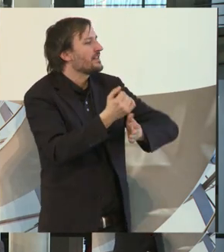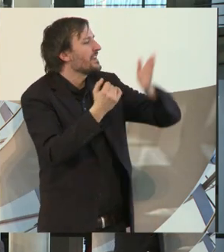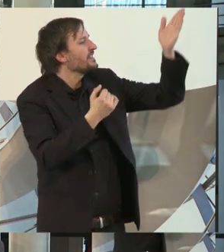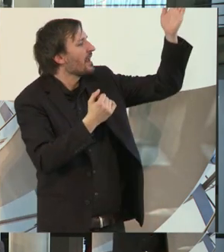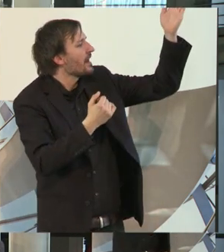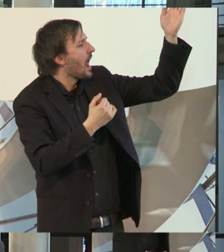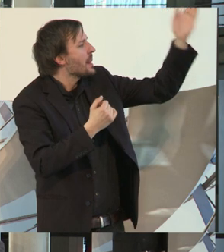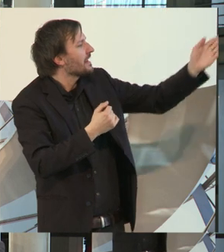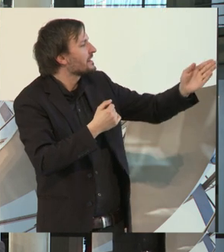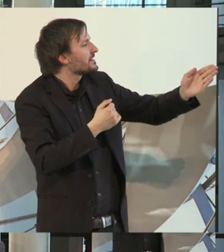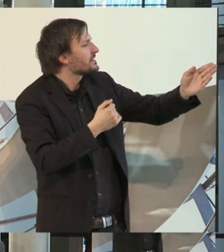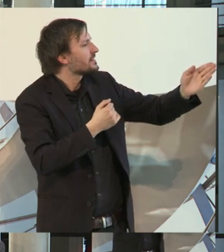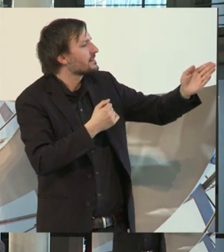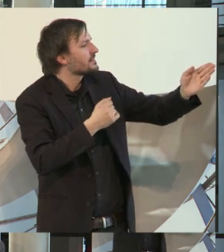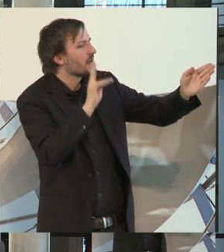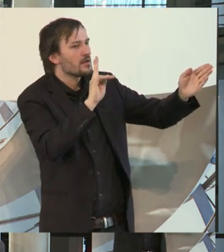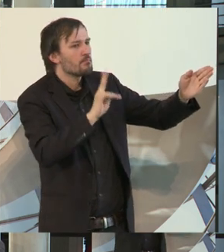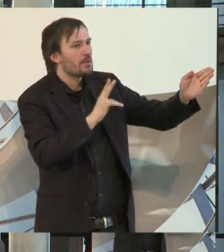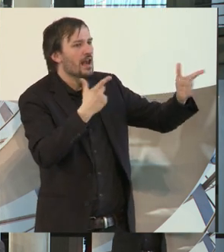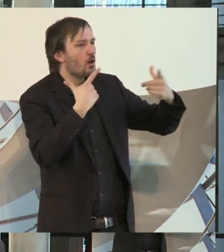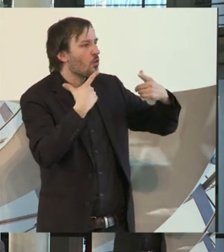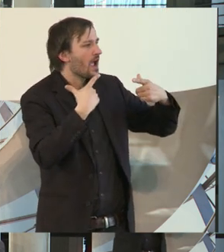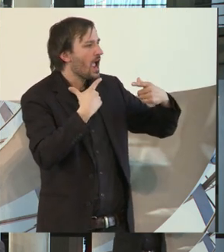in dem blauen Hemd, bitte. Dann die Dame.